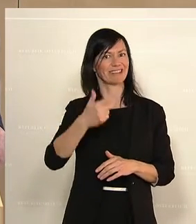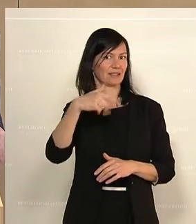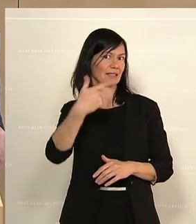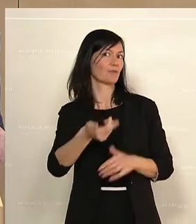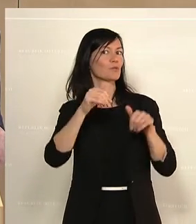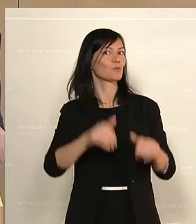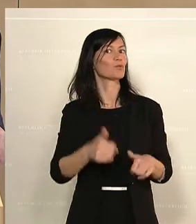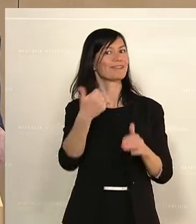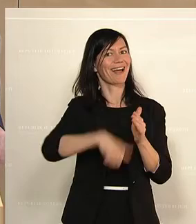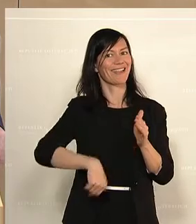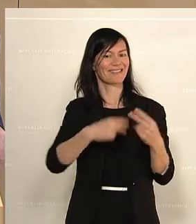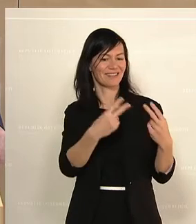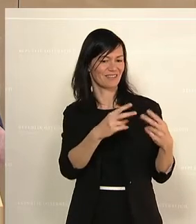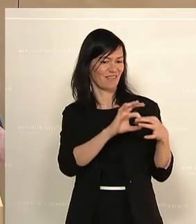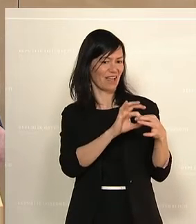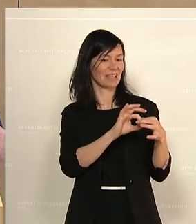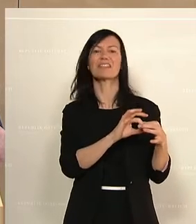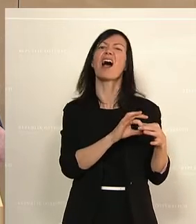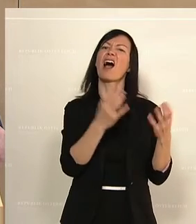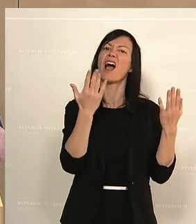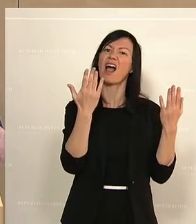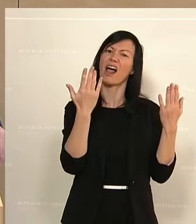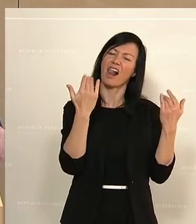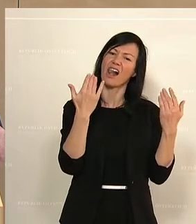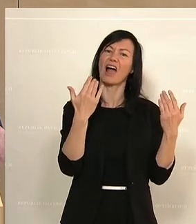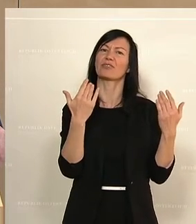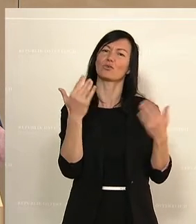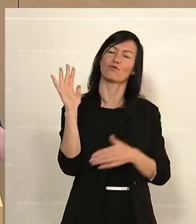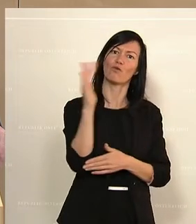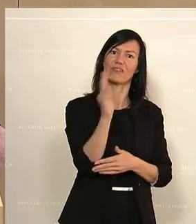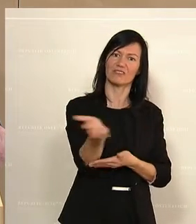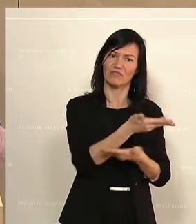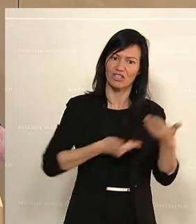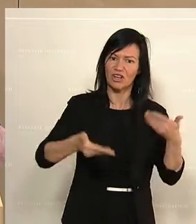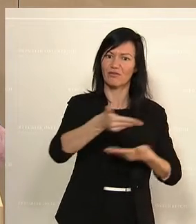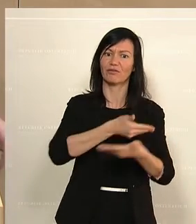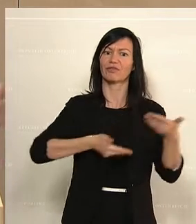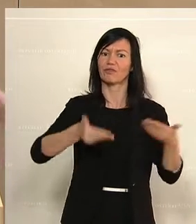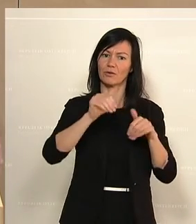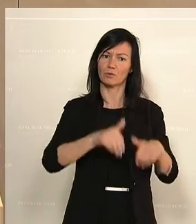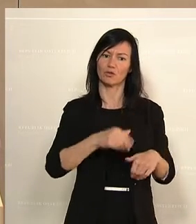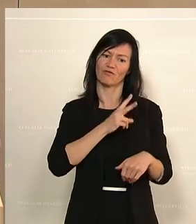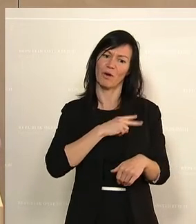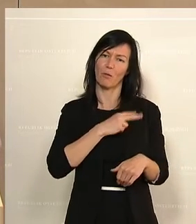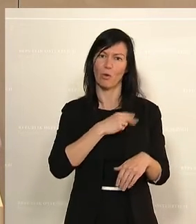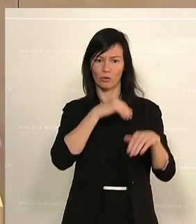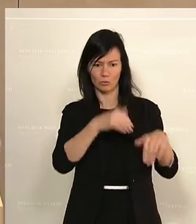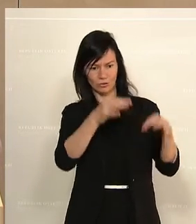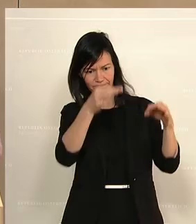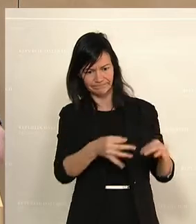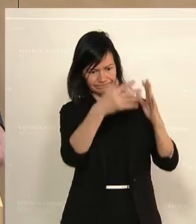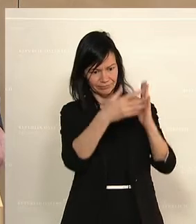Einheitswerte des Land und forstwirtschaftlichen Vermögens notwendig gewesen. Wir hätten 550